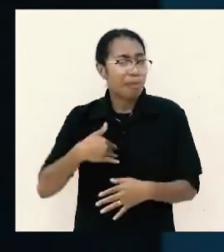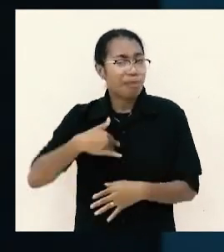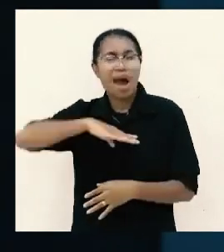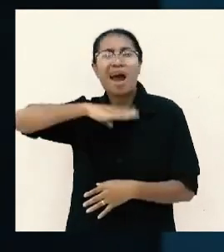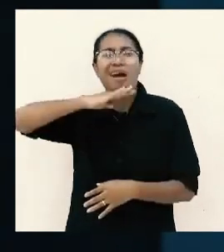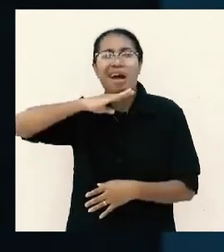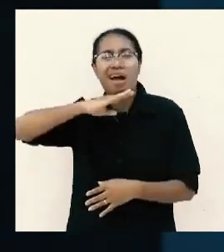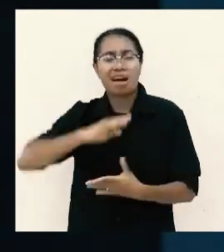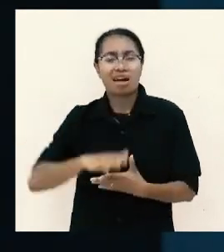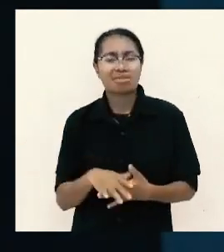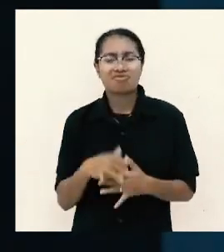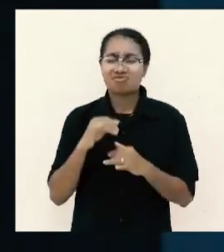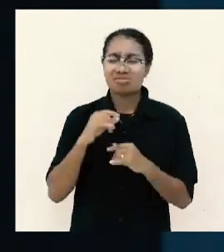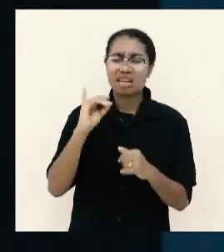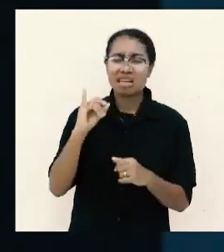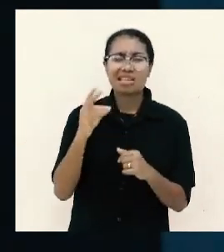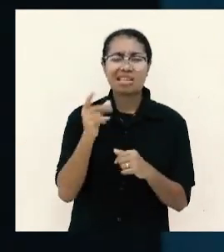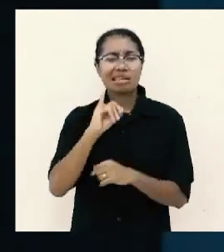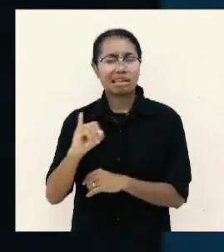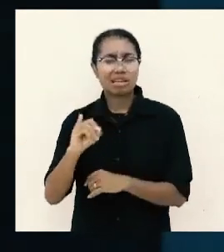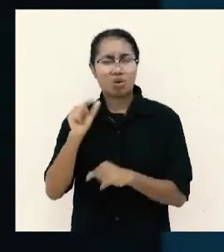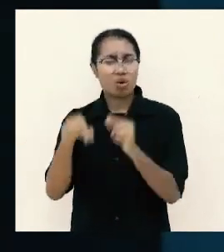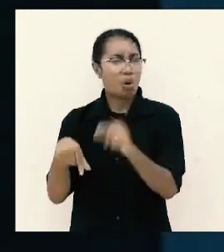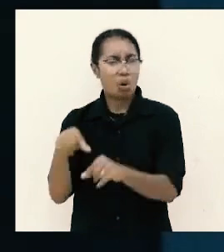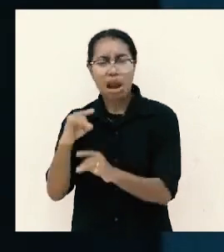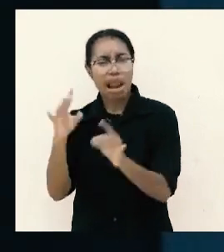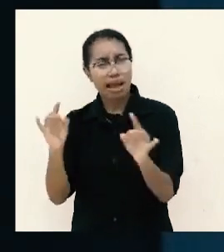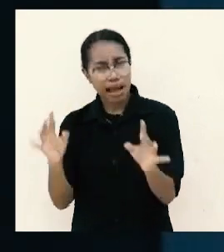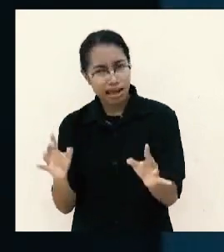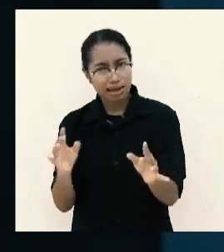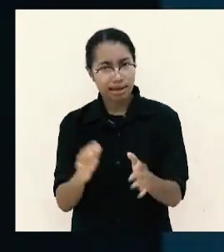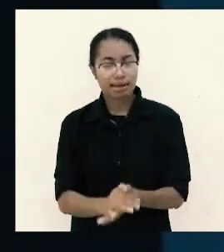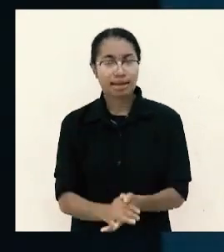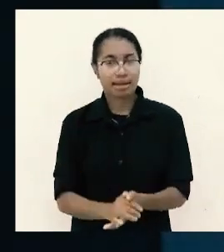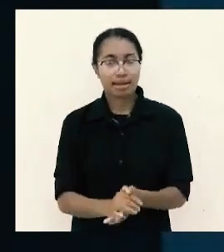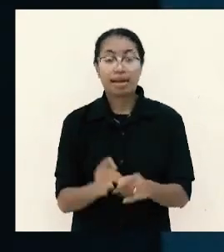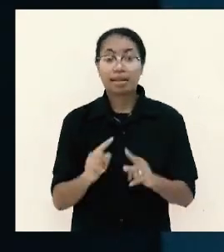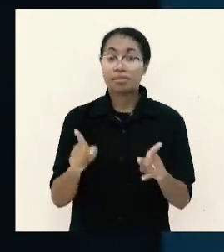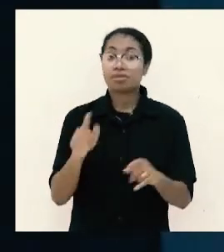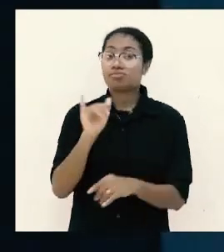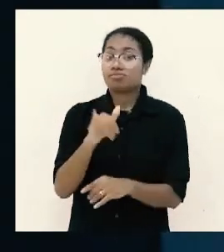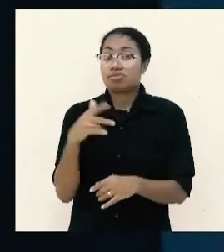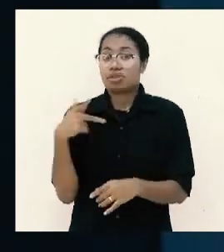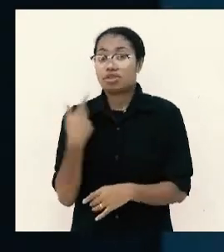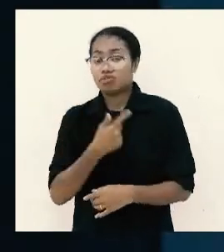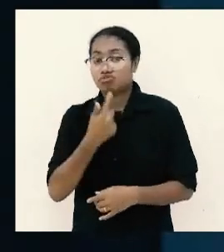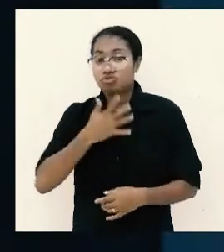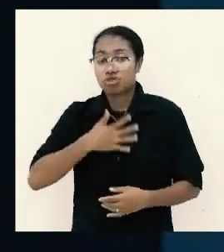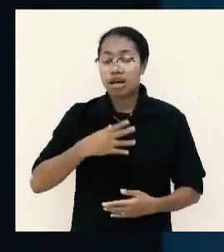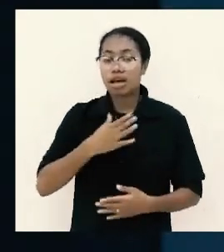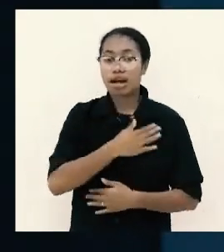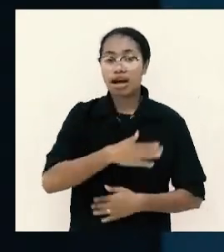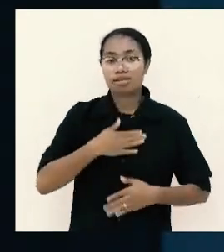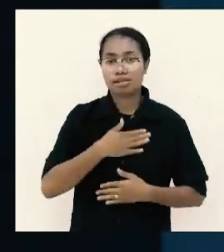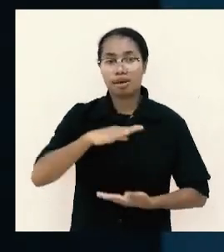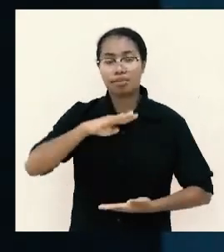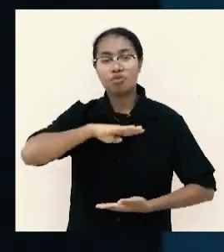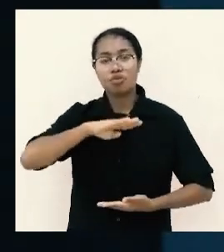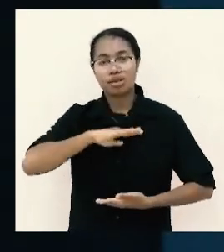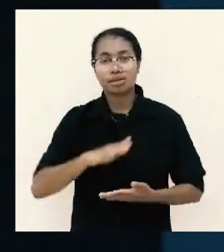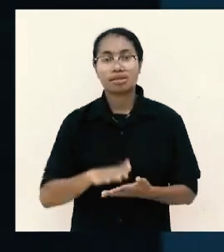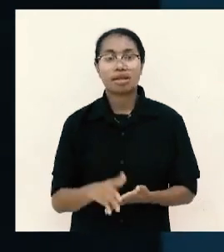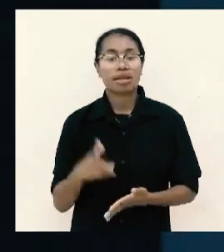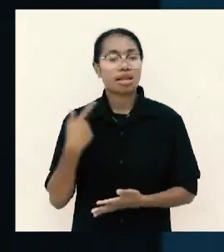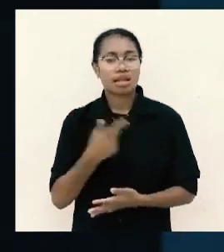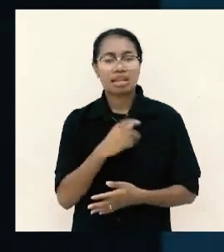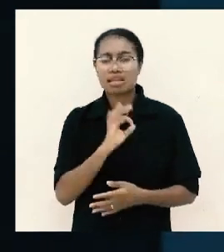protes iri hati dengan orang tapi seandainya kita punya rasa puas kita